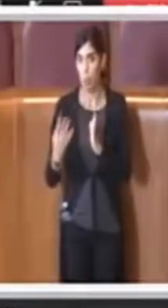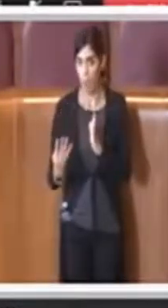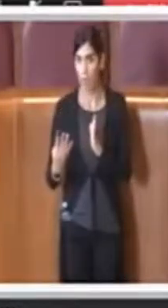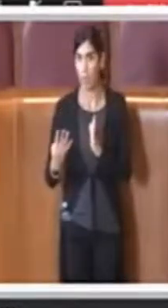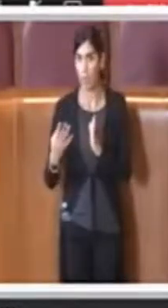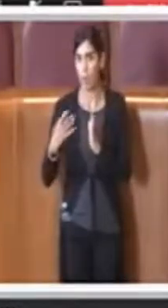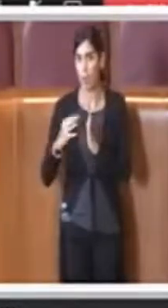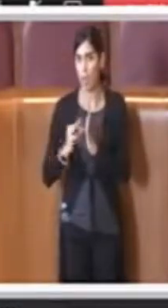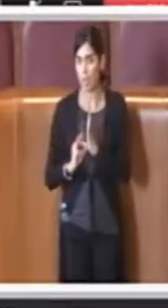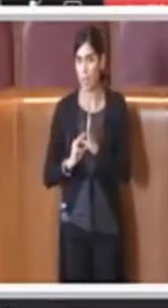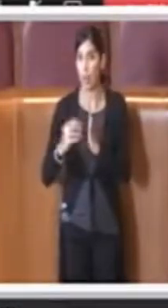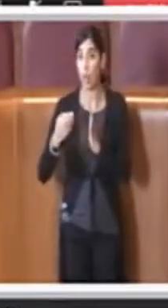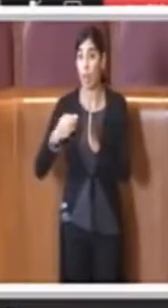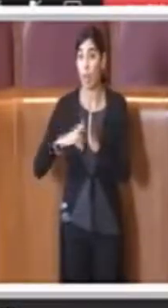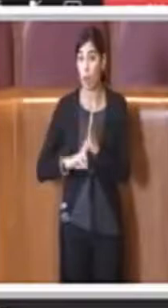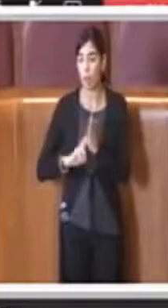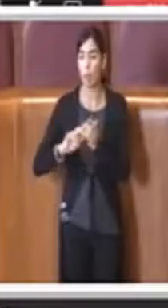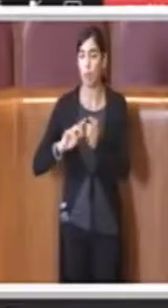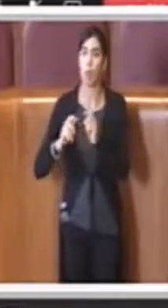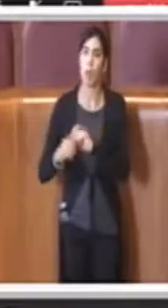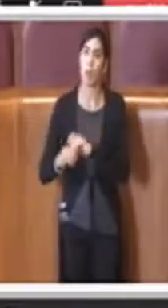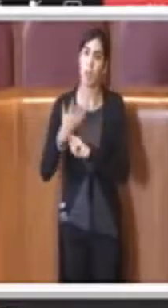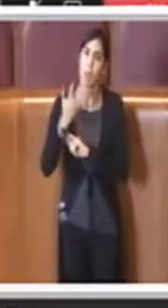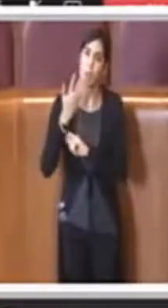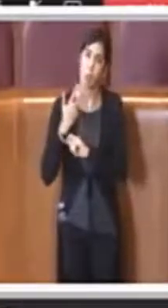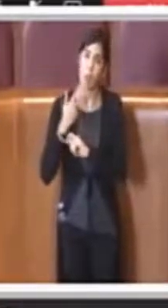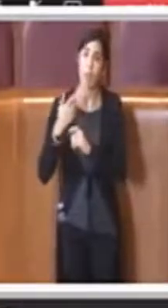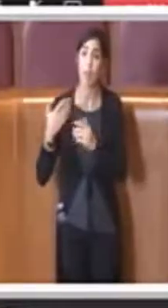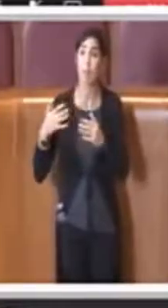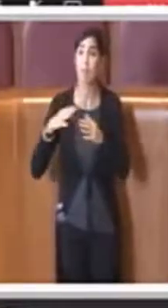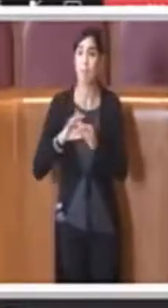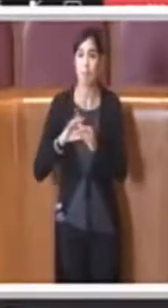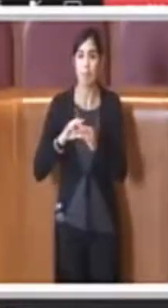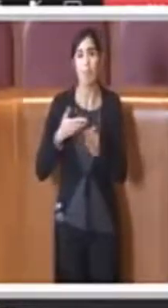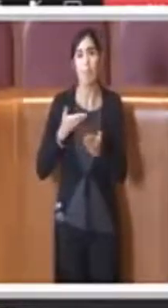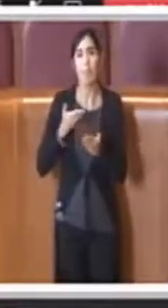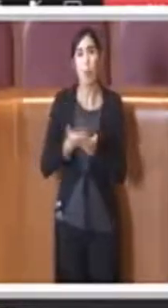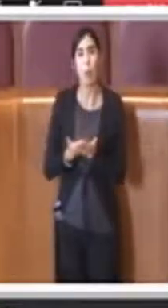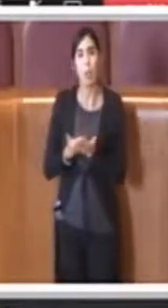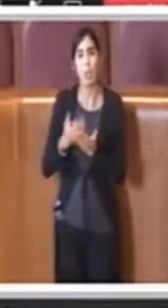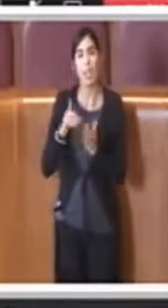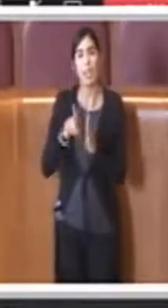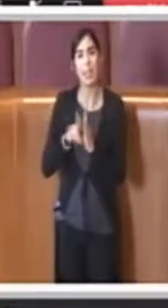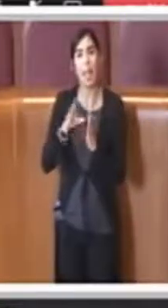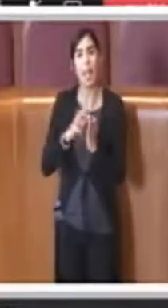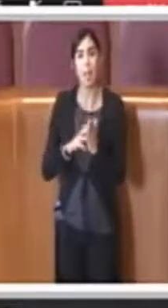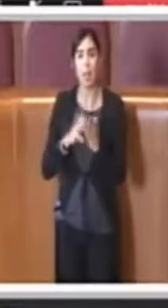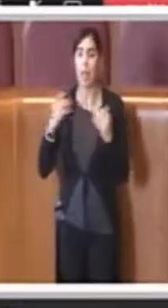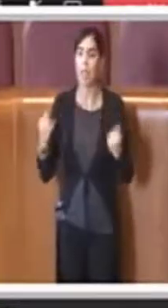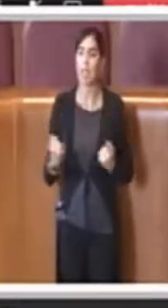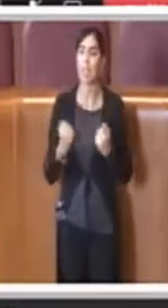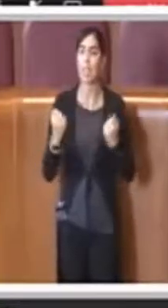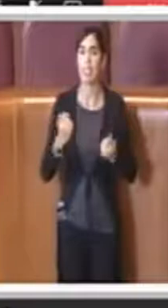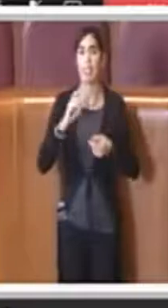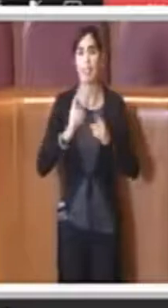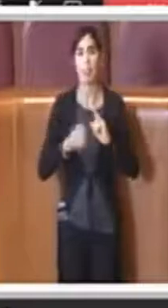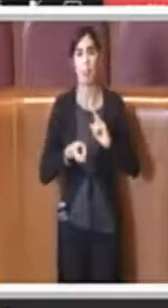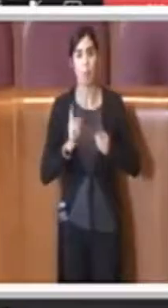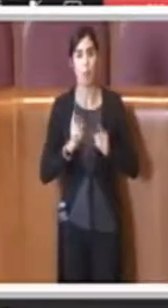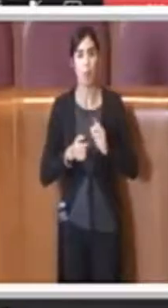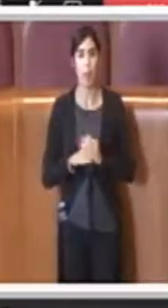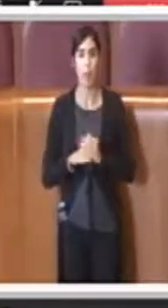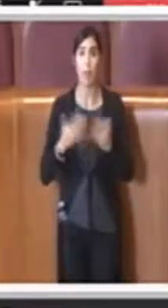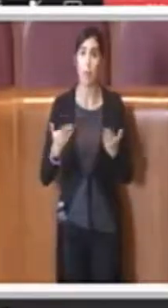del regolamento in relazione all'istituto delle proposte di delibera di iniziativa popolare. Le